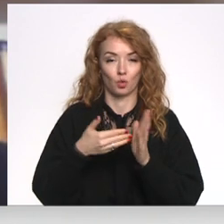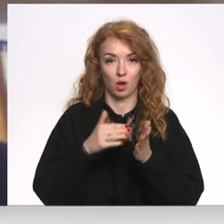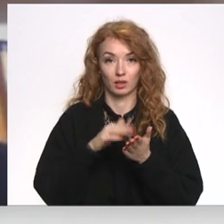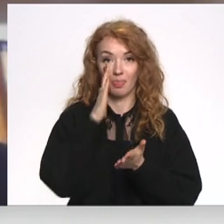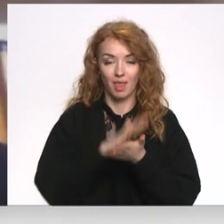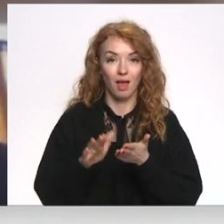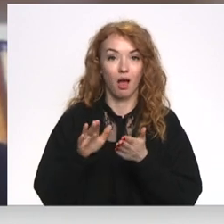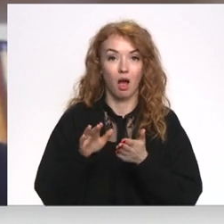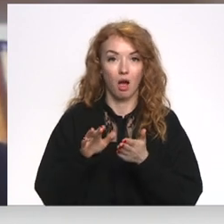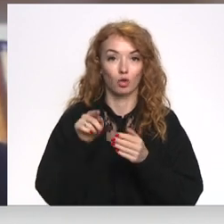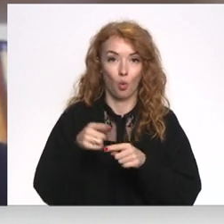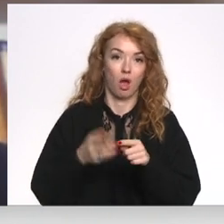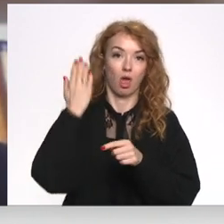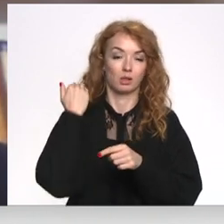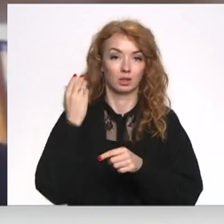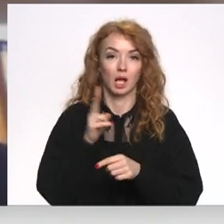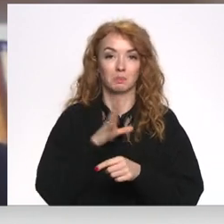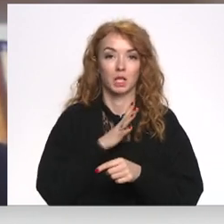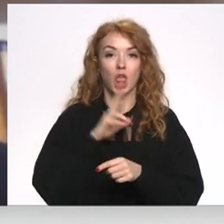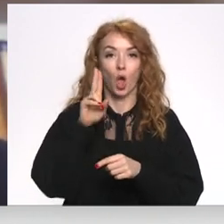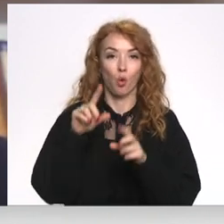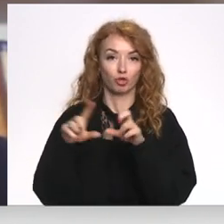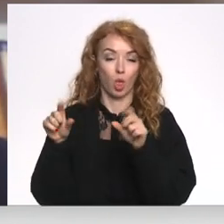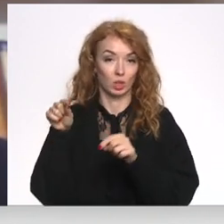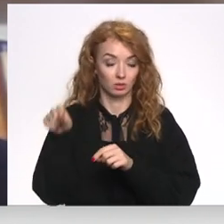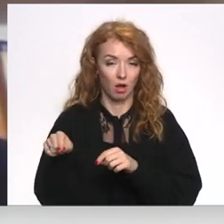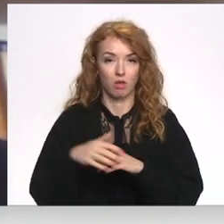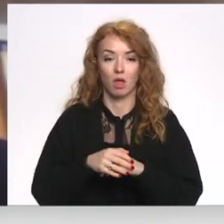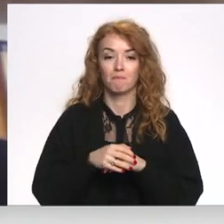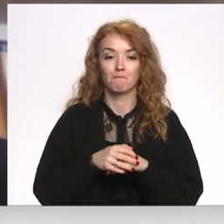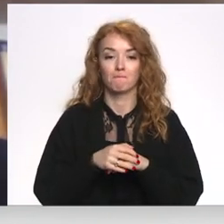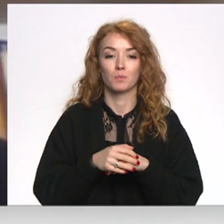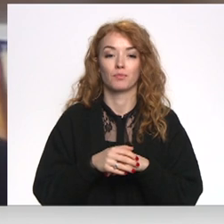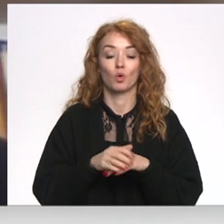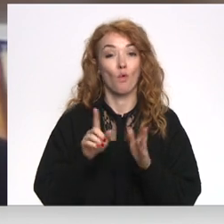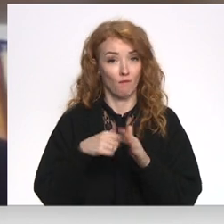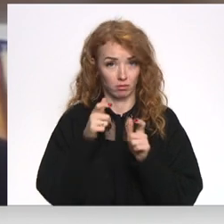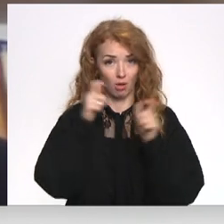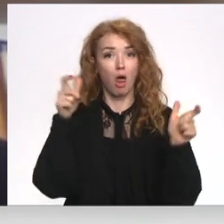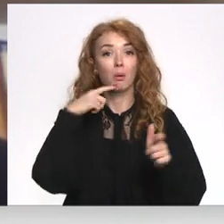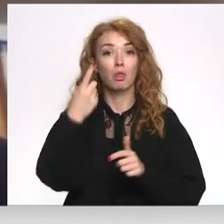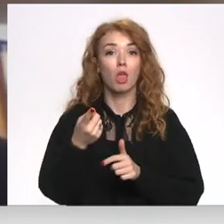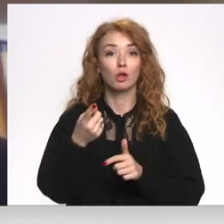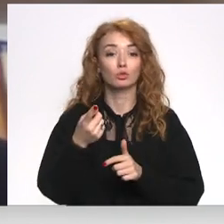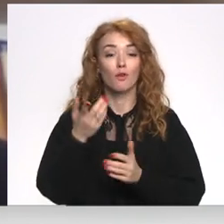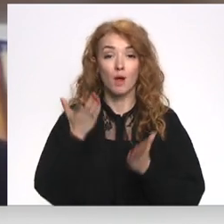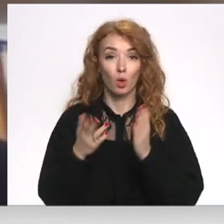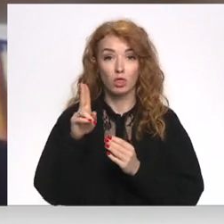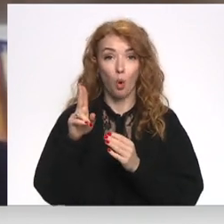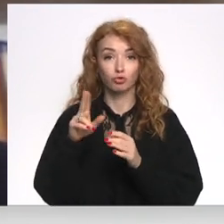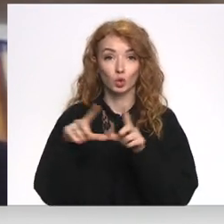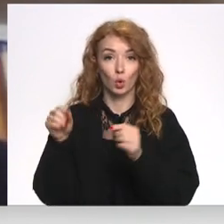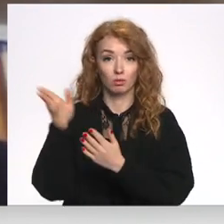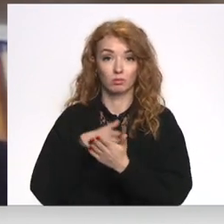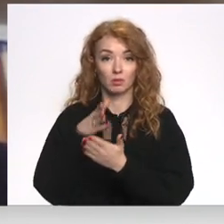nekā tā brīža situācija, kas bija naukšēnos. Es vēl skaļāk teikšu, iespējams, ka pat naukšēnu slēgšana